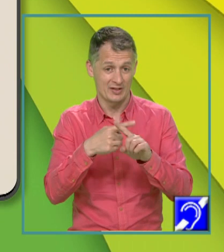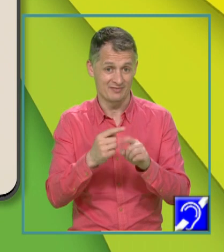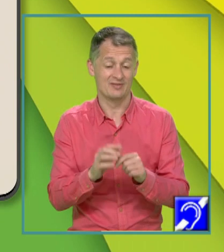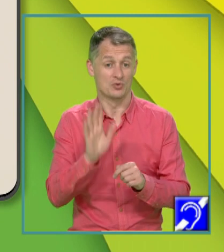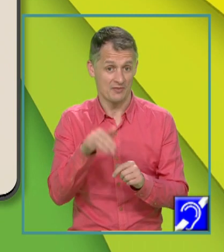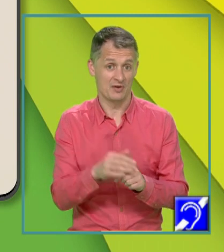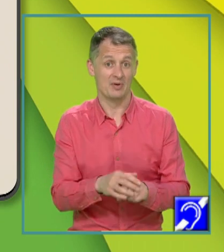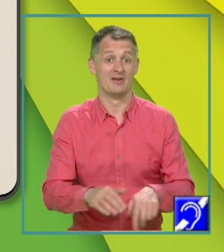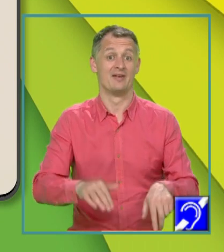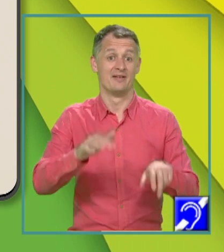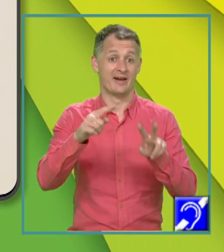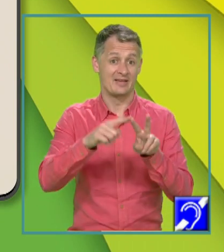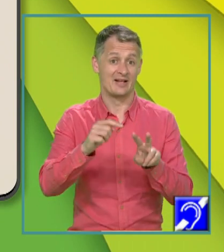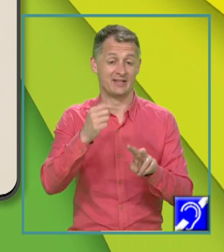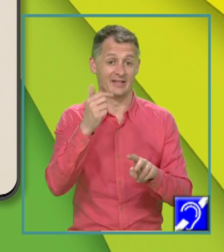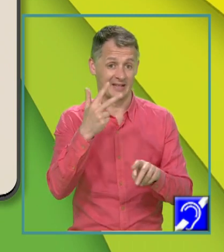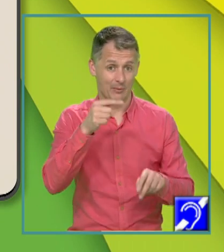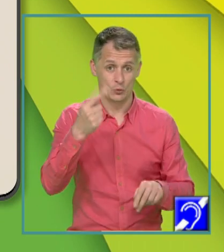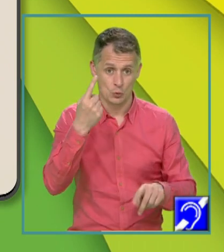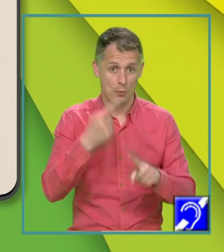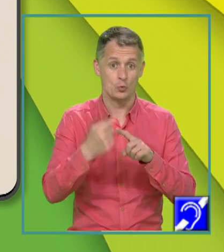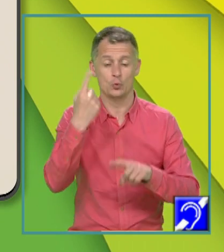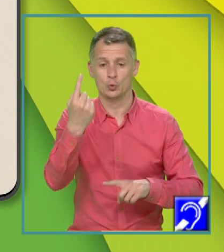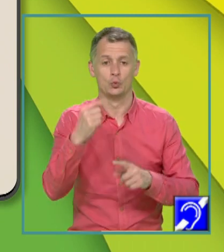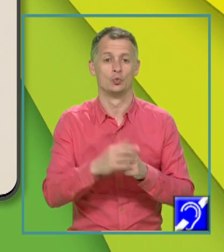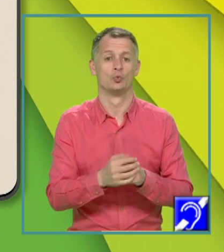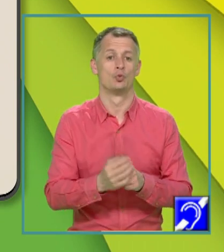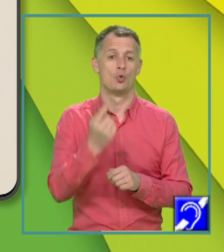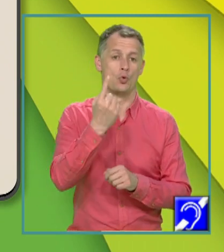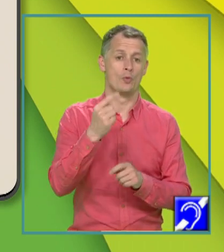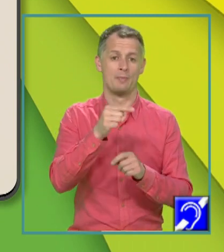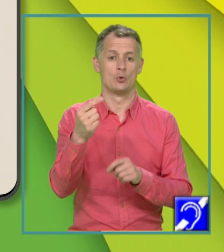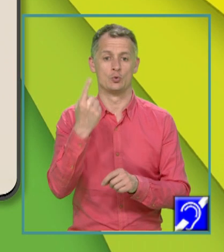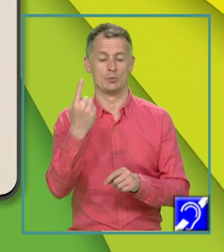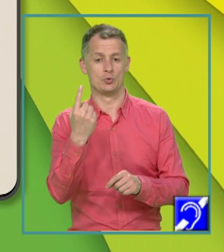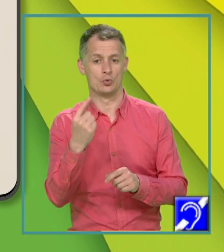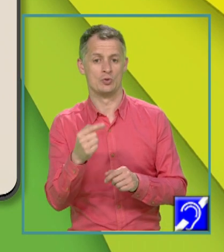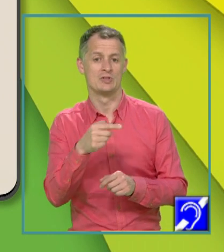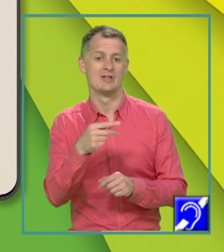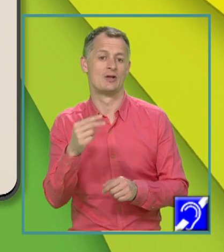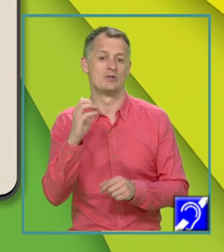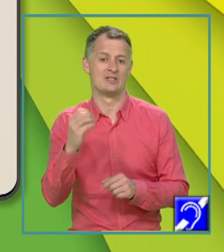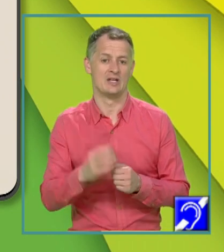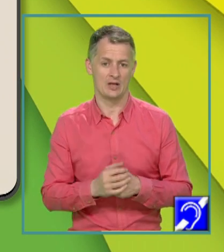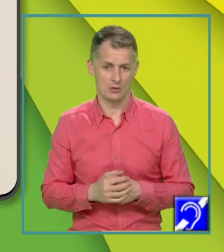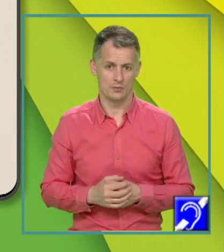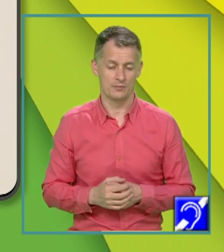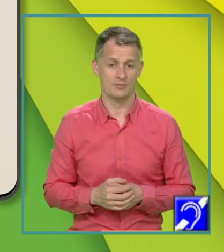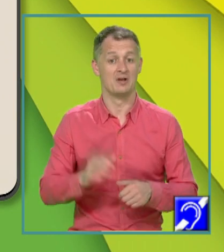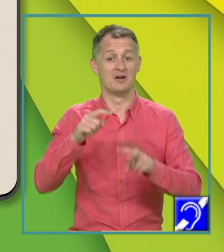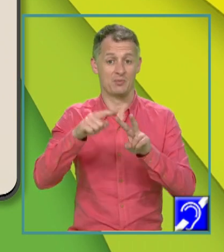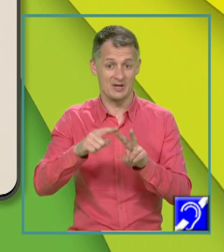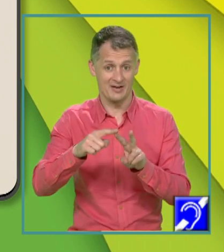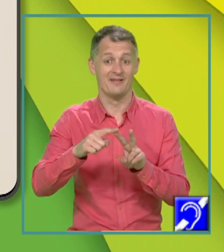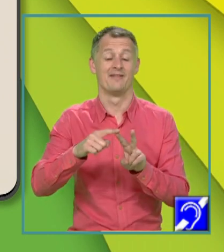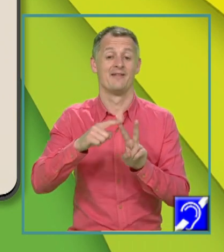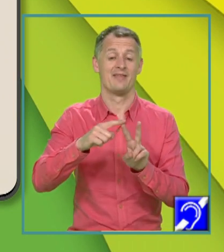din 3 minus 1 plus 1, 1 minus 1 va fi 0, deci va rămâne radical din 3